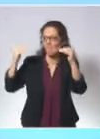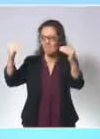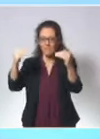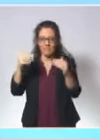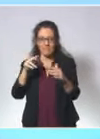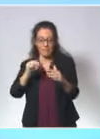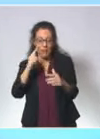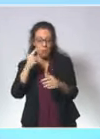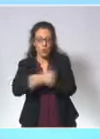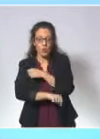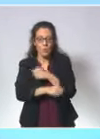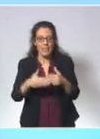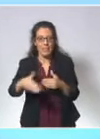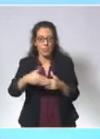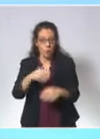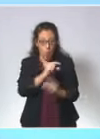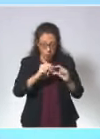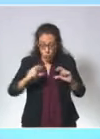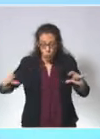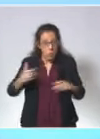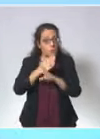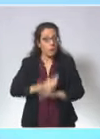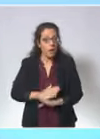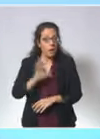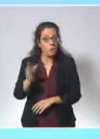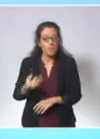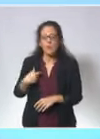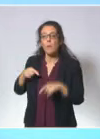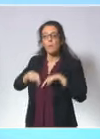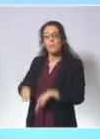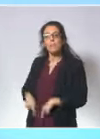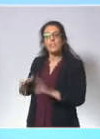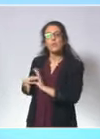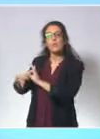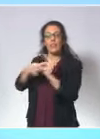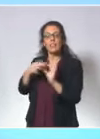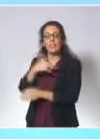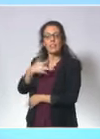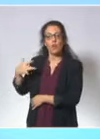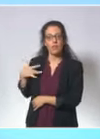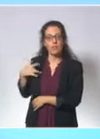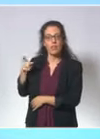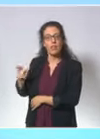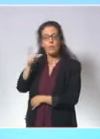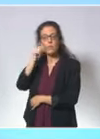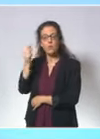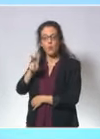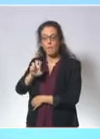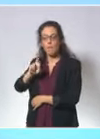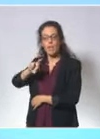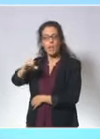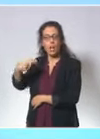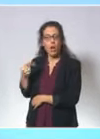semaines à venir. Nous avons les doses. J'ai demandé au ministre des Solidarités et de la Santé, Olivier Véran,